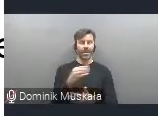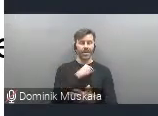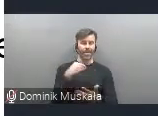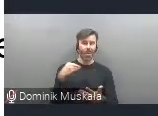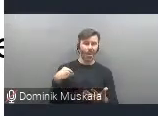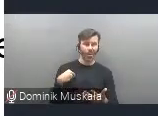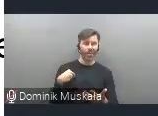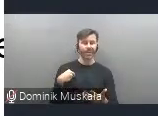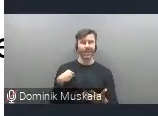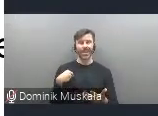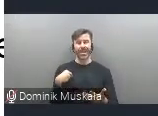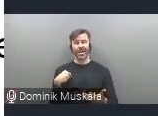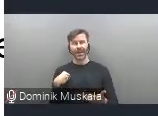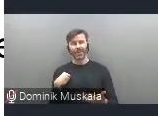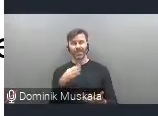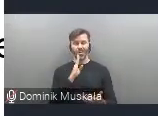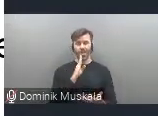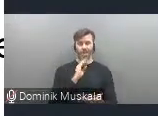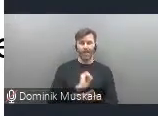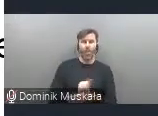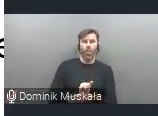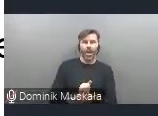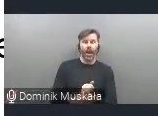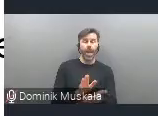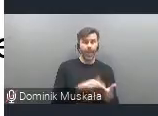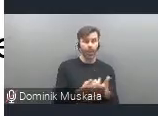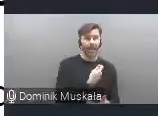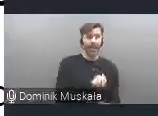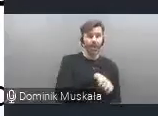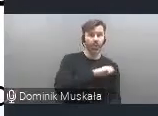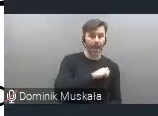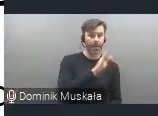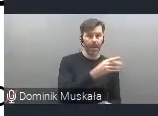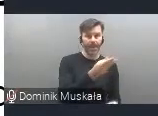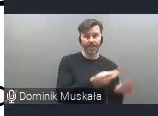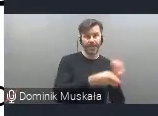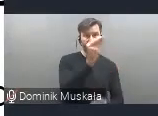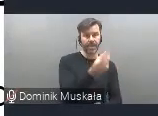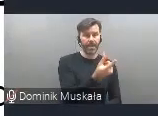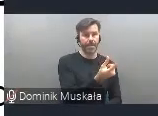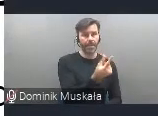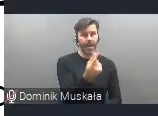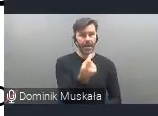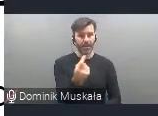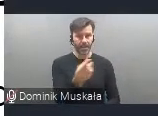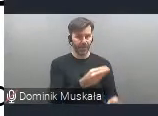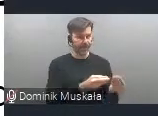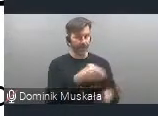Bułgarii, natomiast na przykład Hiszpania, miała za tyle samo mieszkańców, ma tych partnerów wielokrotnie więcej.